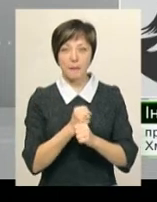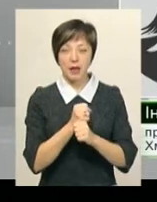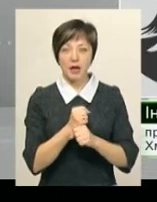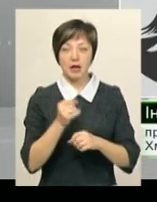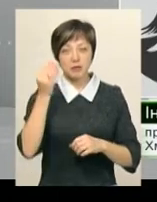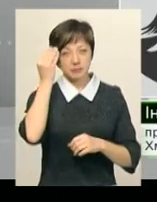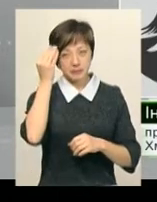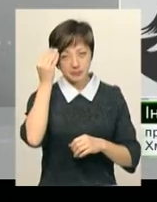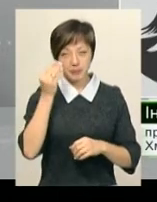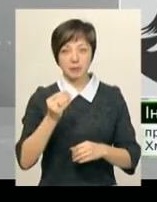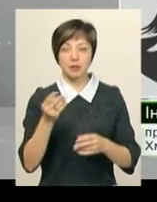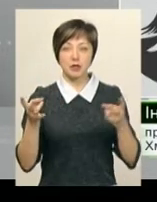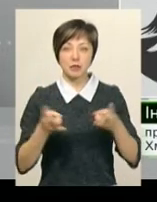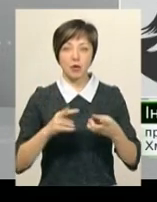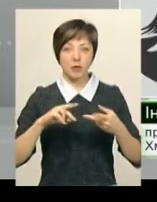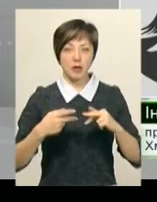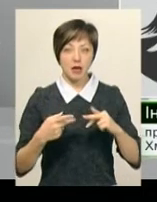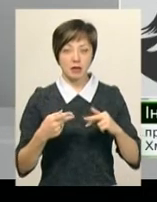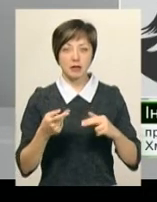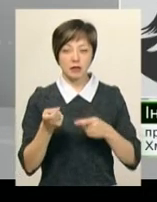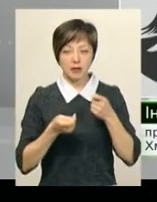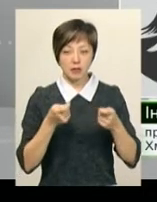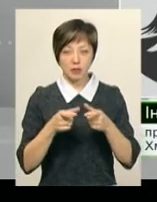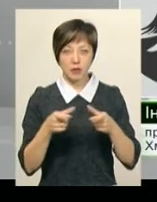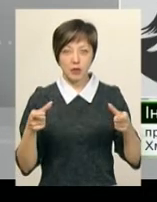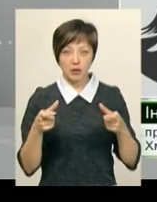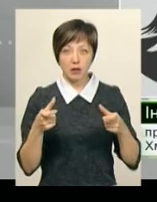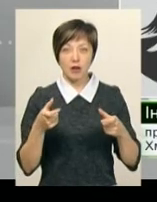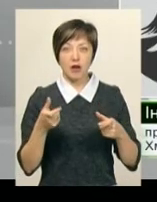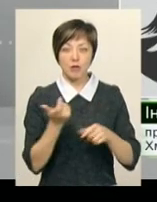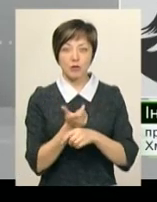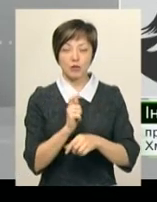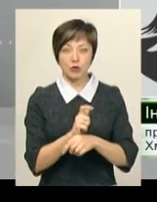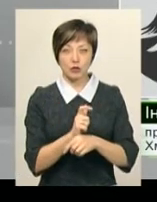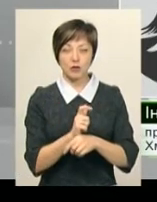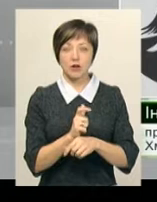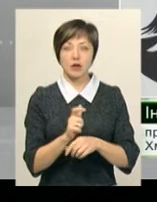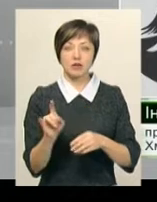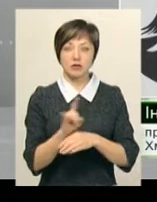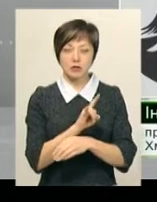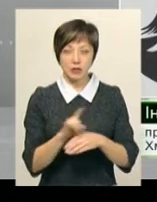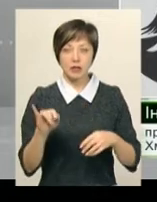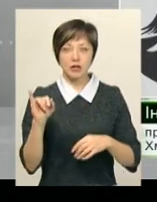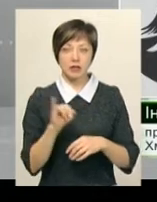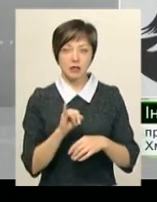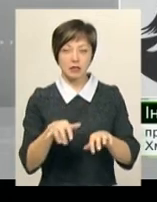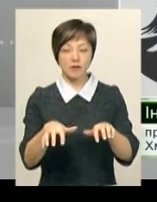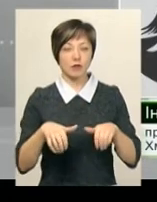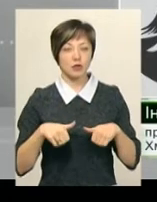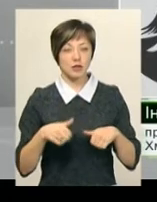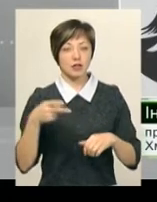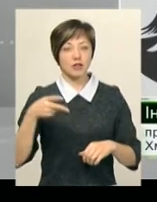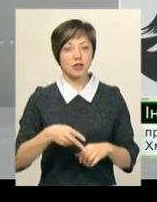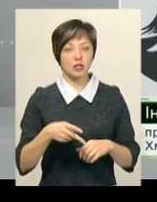і під приводом того, чому потрібно обміняти дрібні купюри на більш крупні, вчинивши хральство і таким чином заволодів